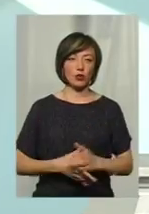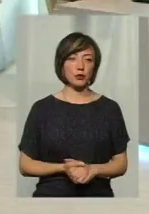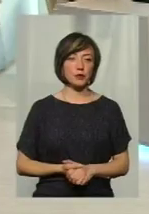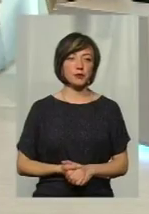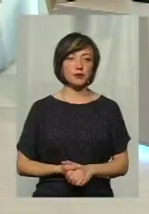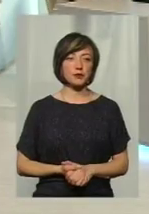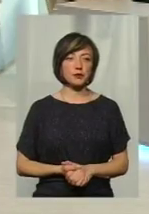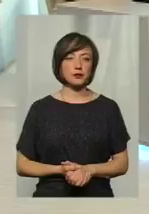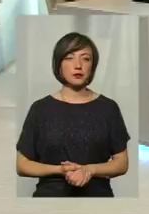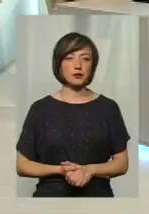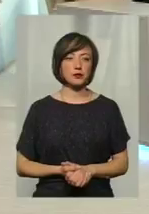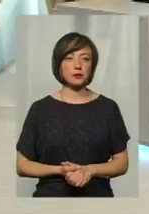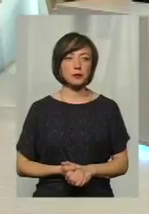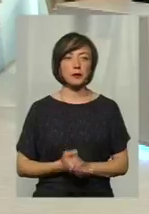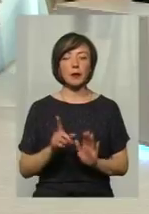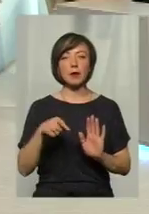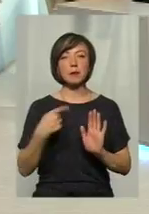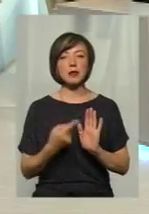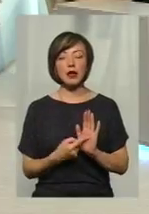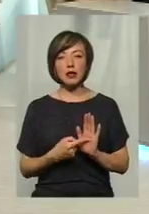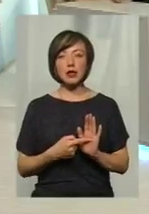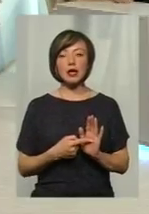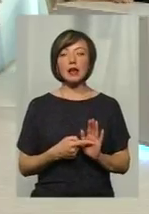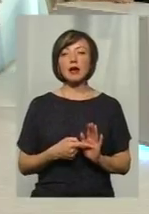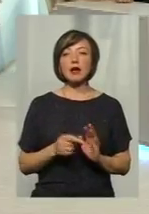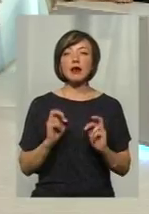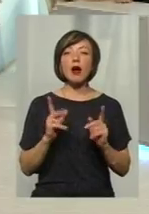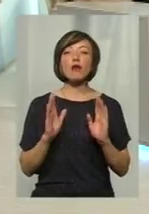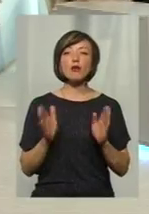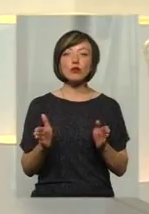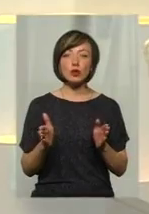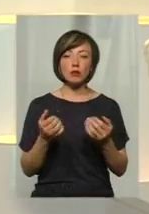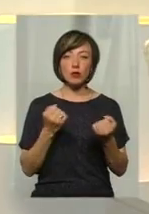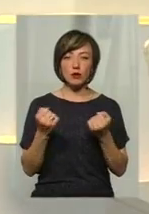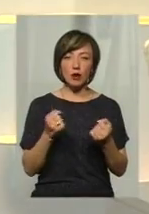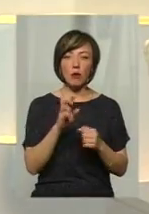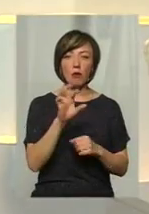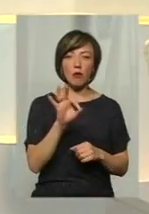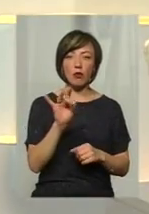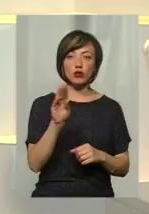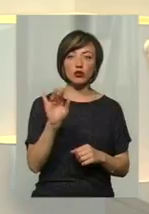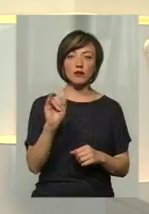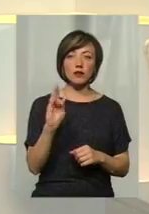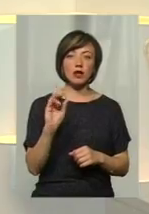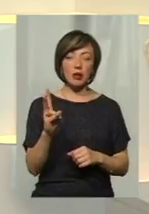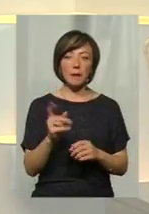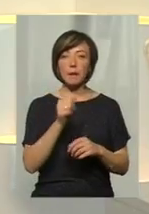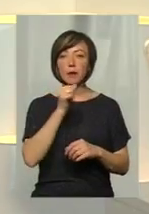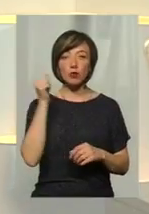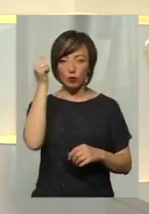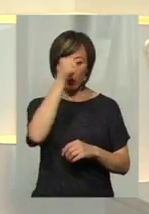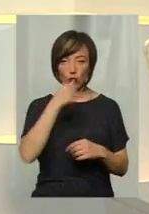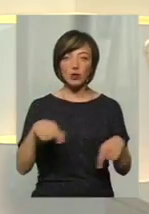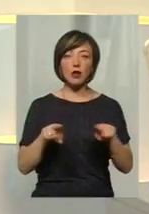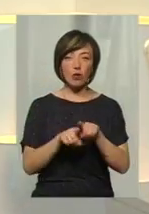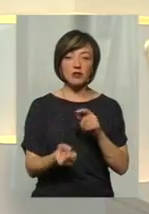Пане Володимир, питання з тим, як буде вестись боротьба з борщівником і аброзію, поставало і минулого року